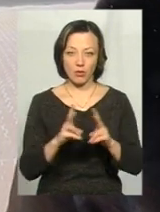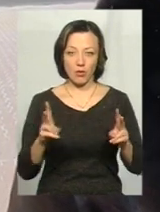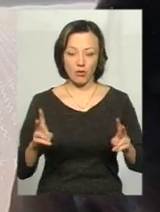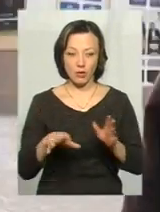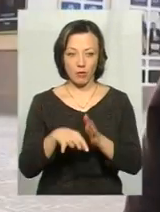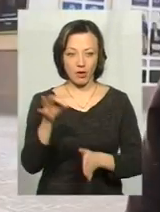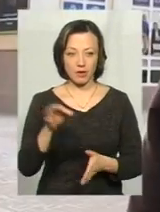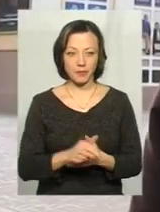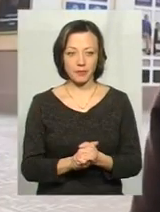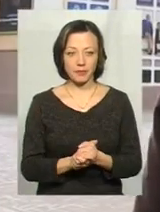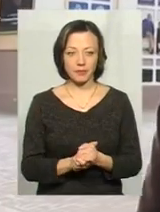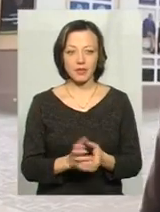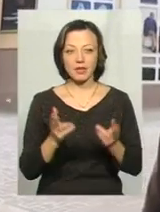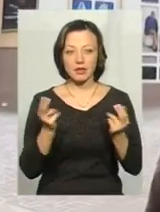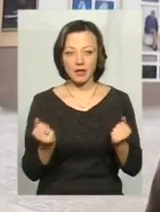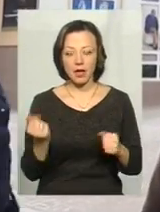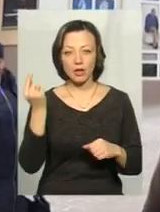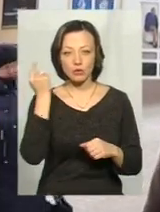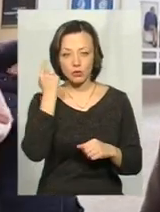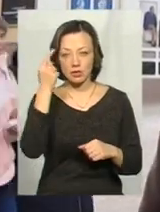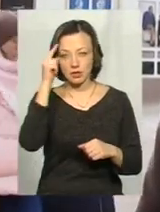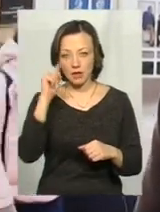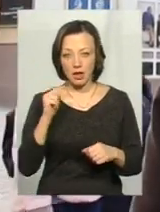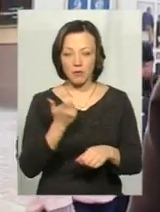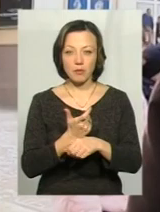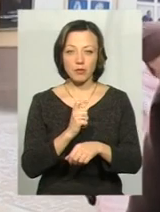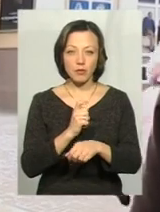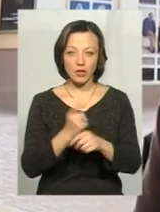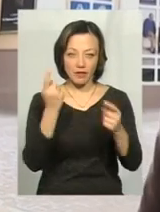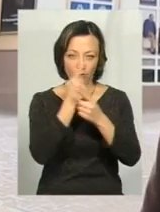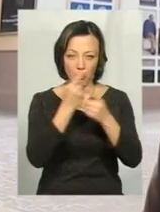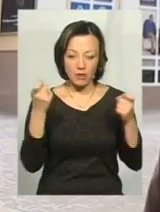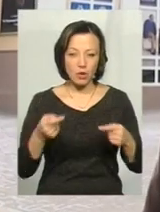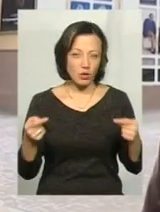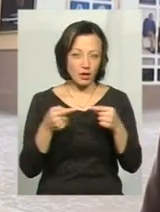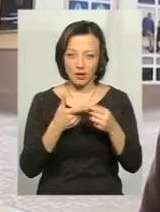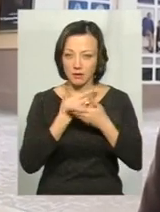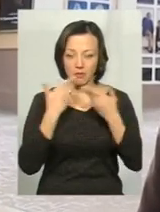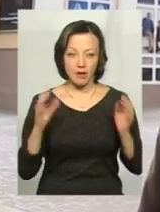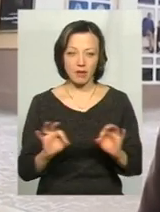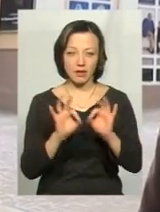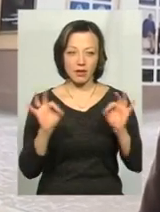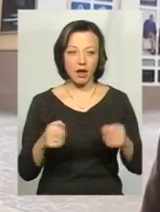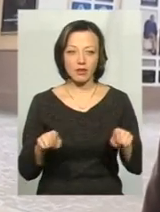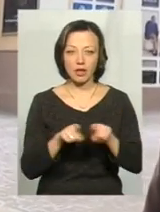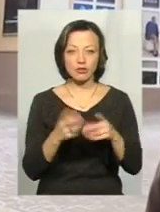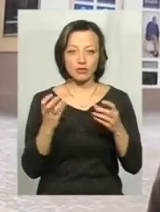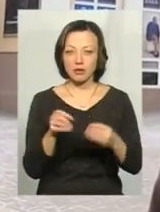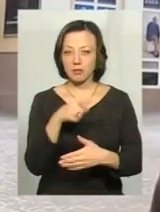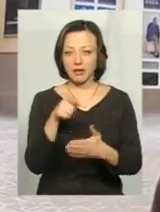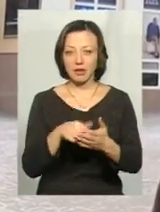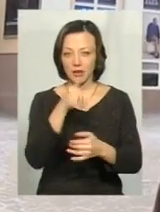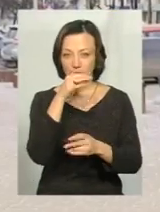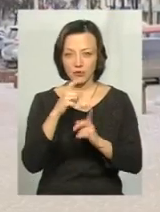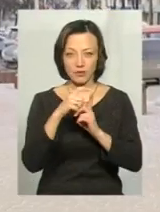обрати. Так, знаємо, чули, але більш інформації конкретної нема ніякої, так що я на це питання не можу